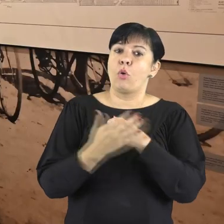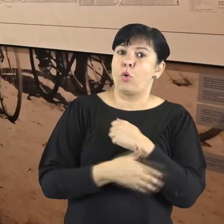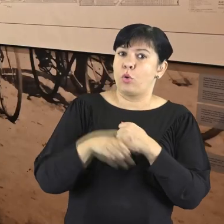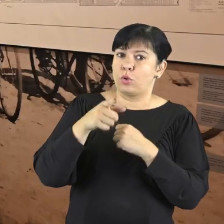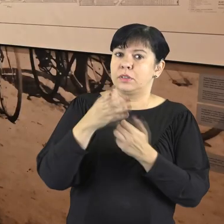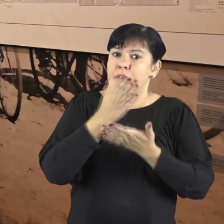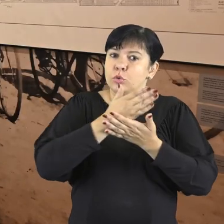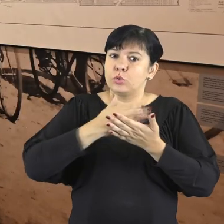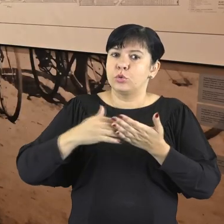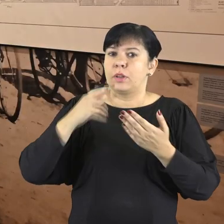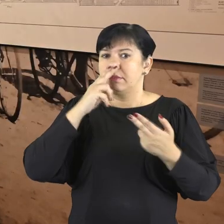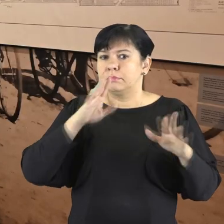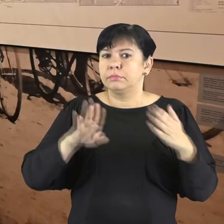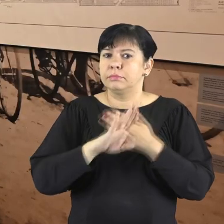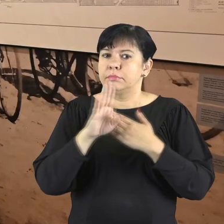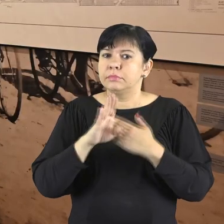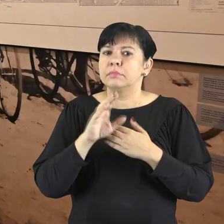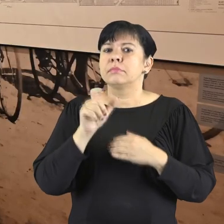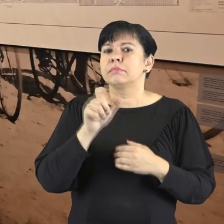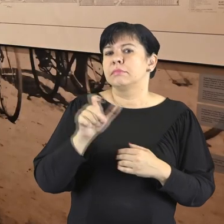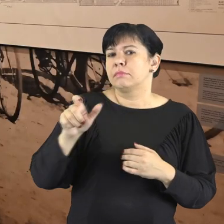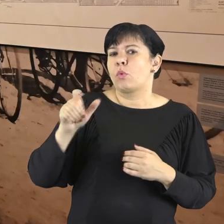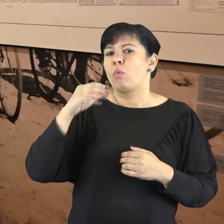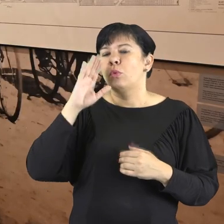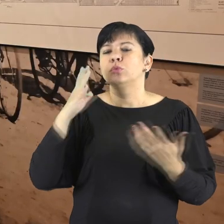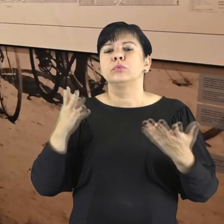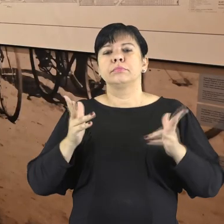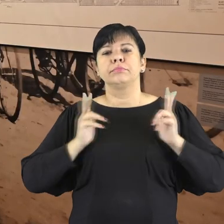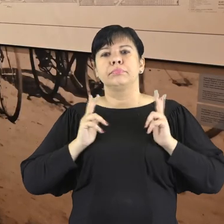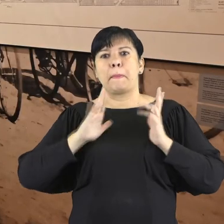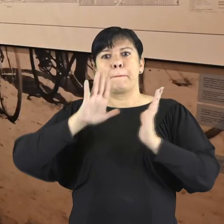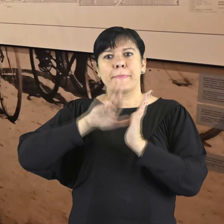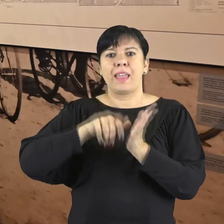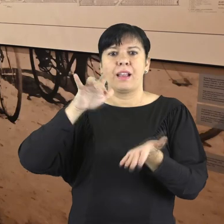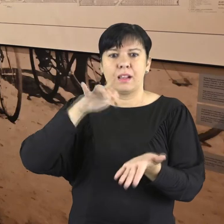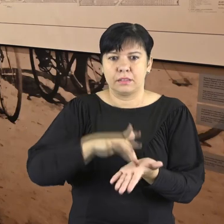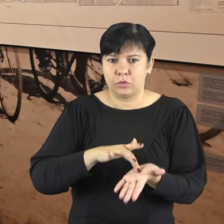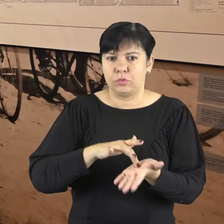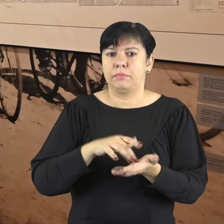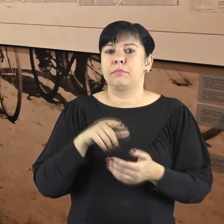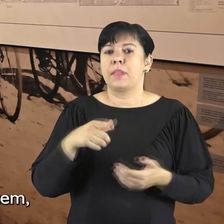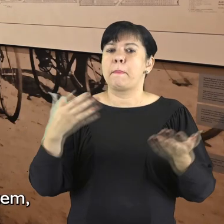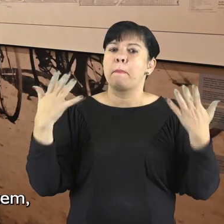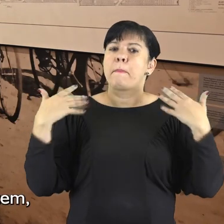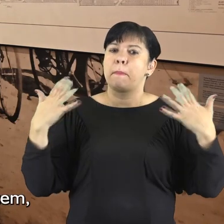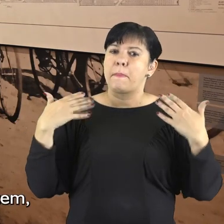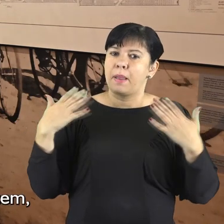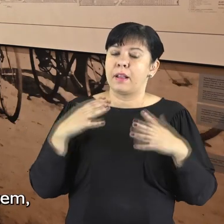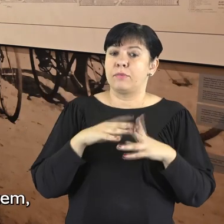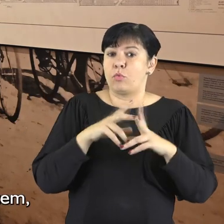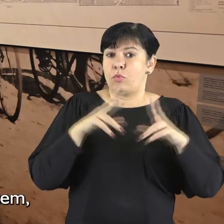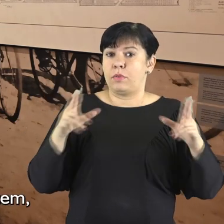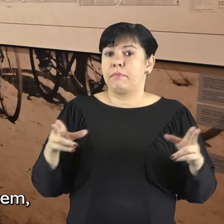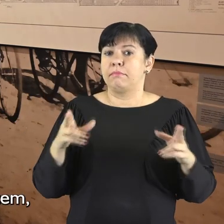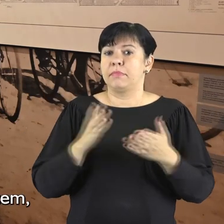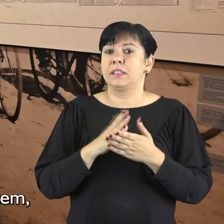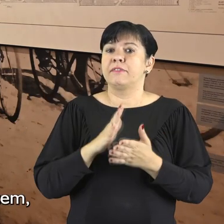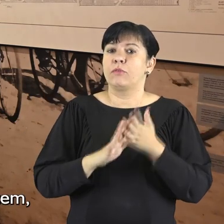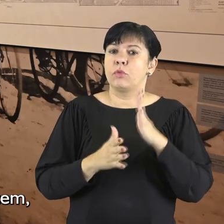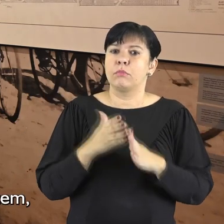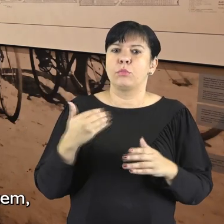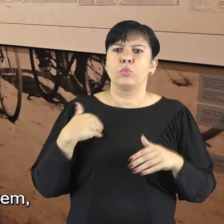Ostatnią część ekspozycji poświęciliśmy wypoczynkowi łodzian na terenie miasta. Parki, szczególnie w okresie